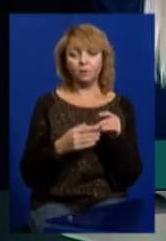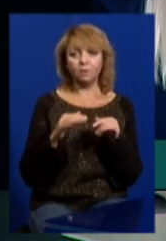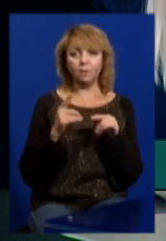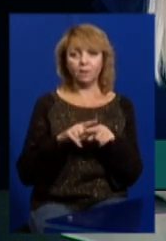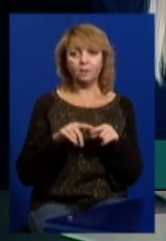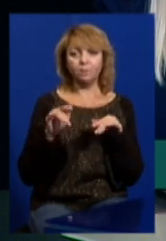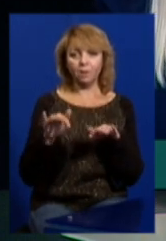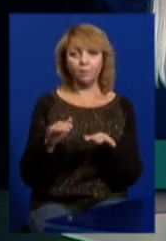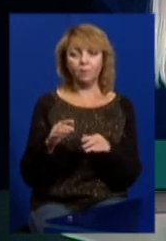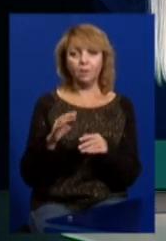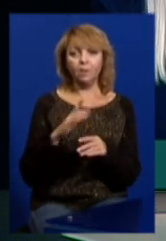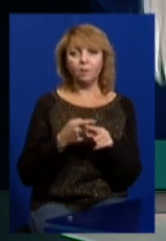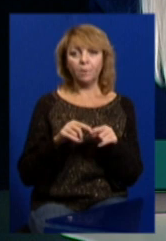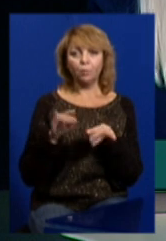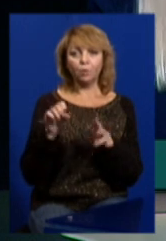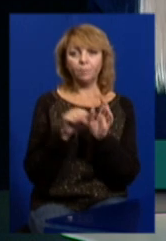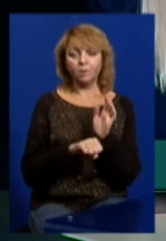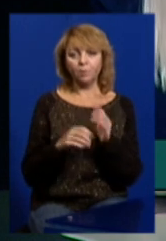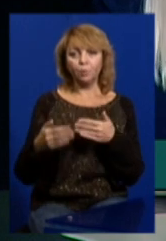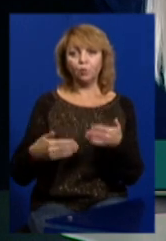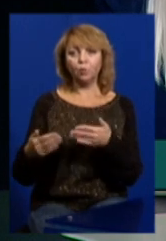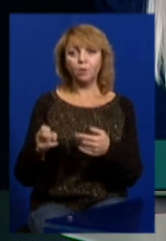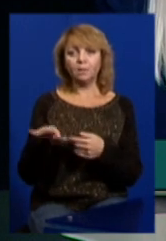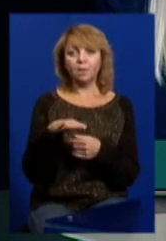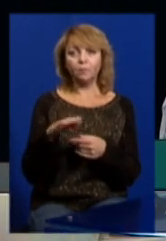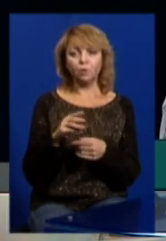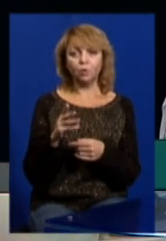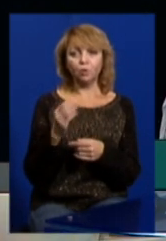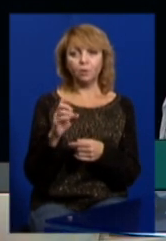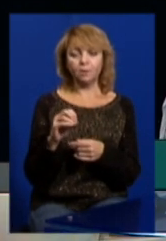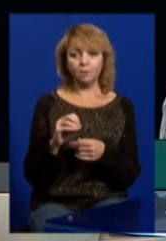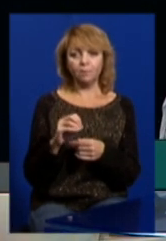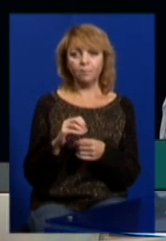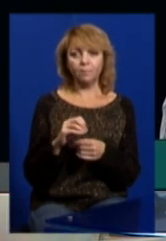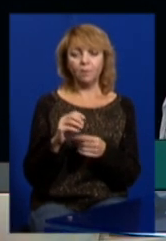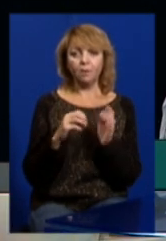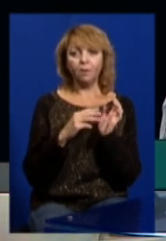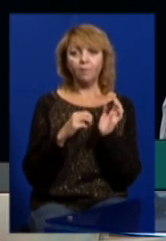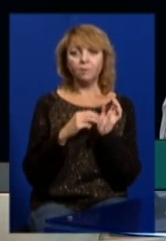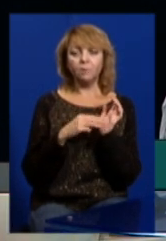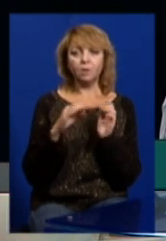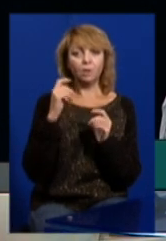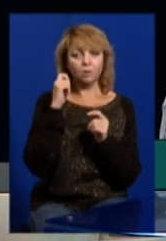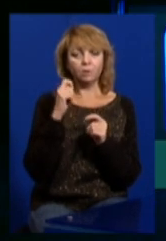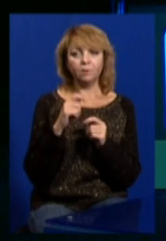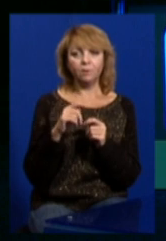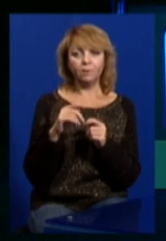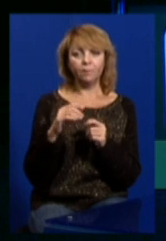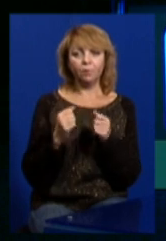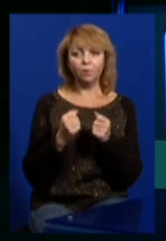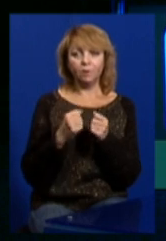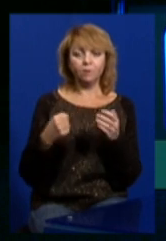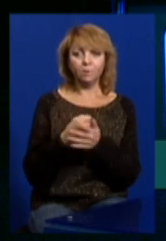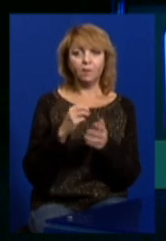справа про загибель пішохода на Салтівському шосе. Тоді 18-річний водій на автомобілі Тойота Камрі насмерть збив 17